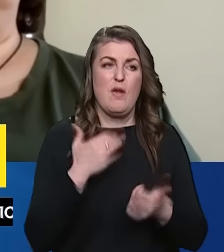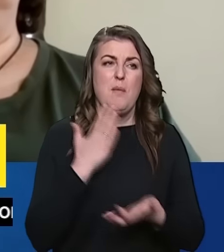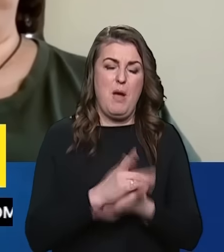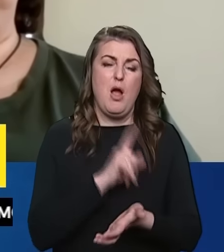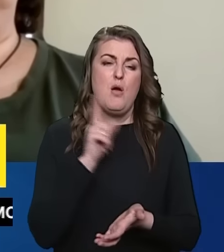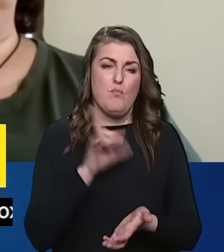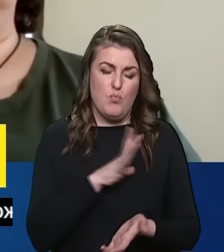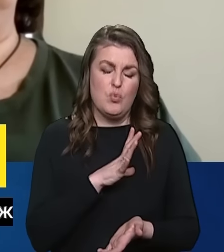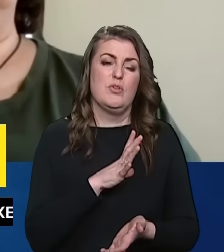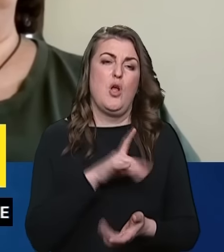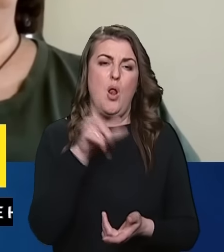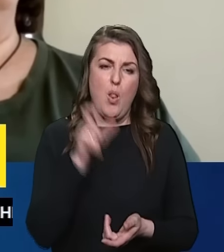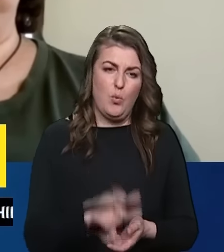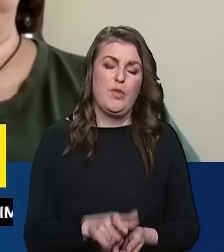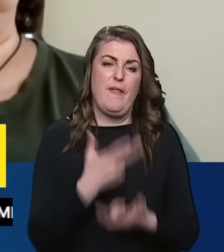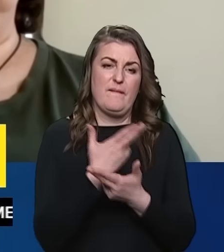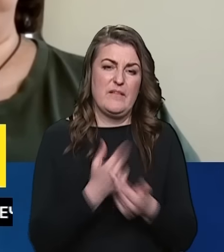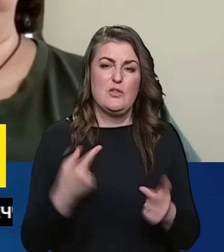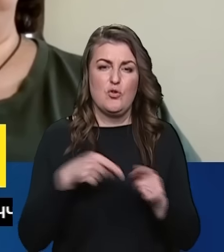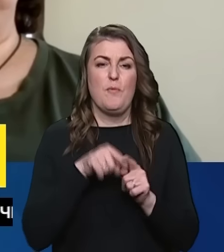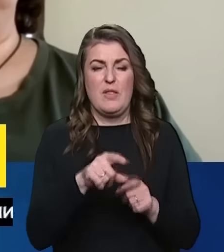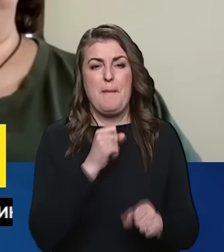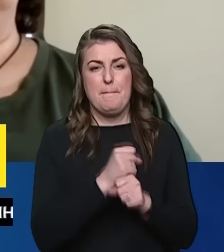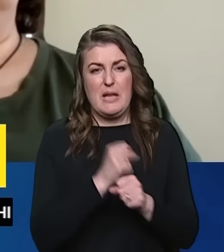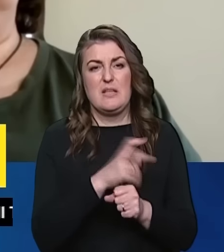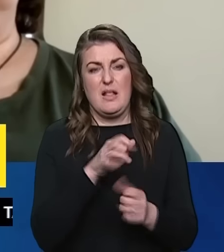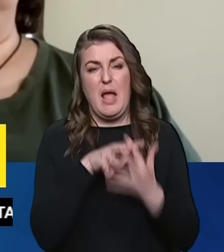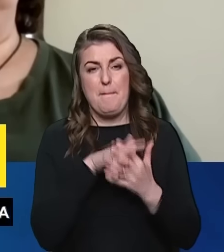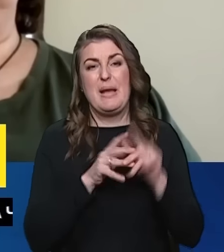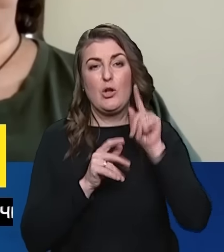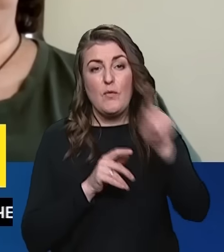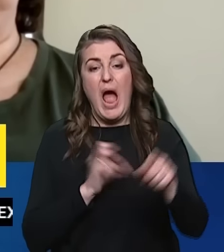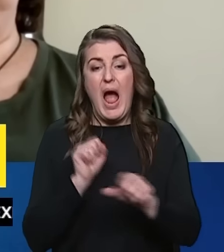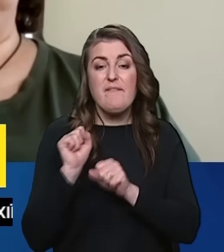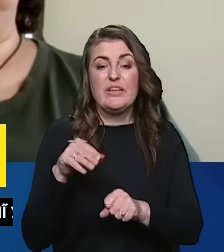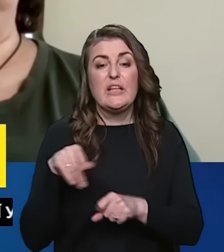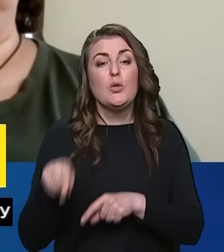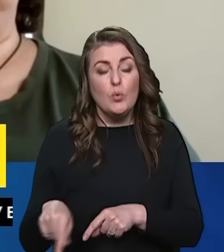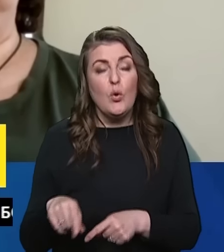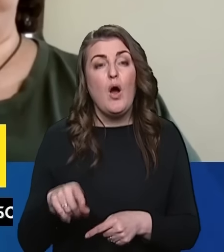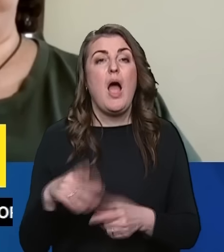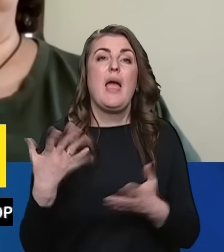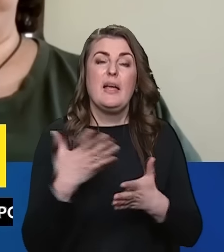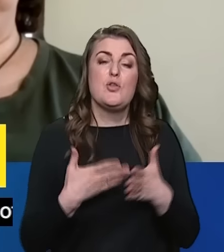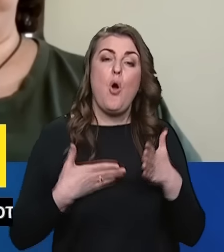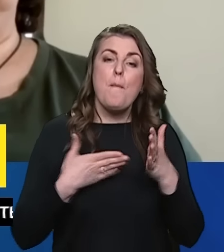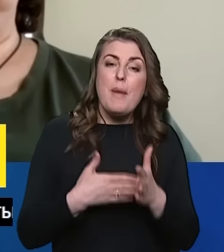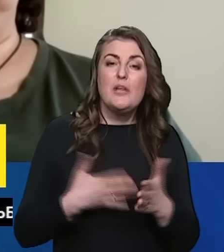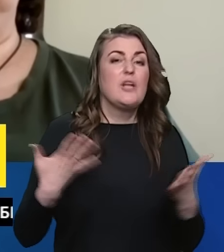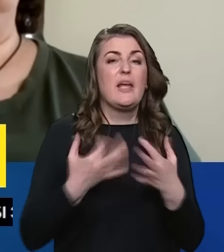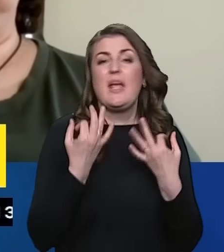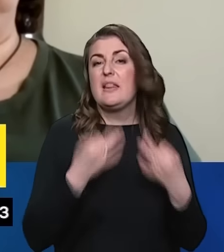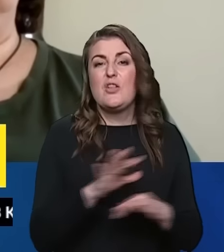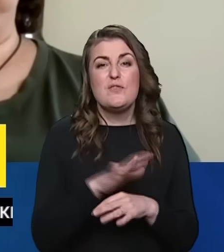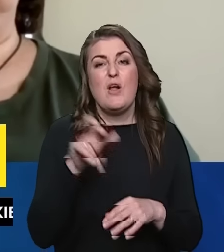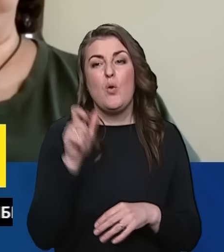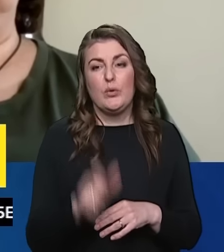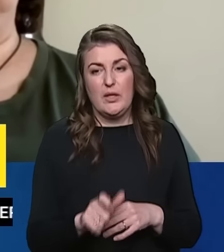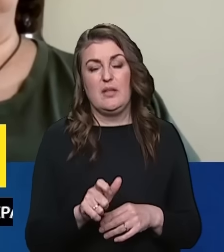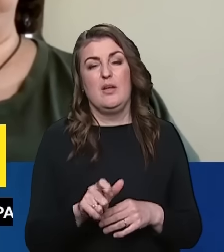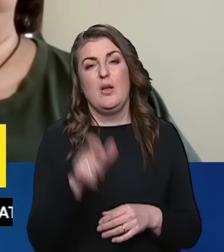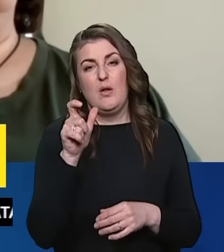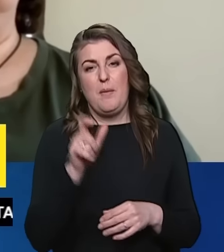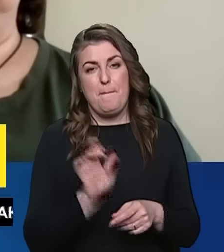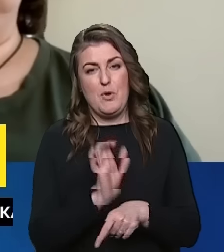має бути, людину визнали для того, щоб вона працювала на передовій. А от в тилу все ж таки якісь обмежені, які не дозволяють людину